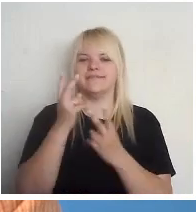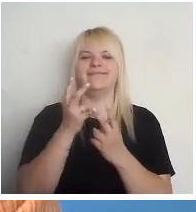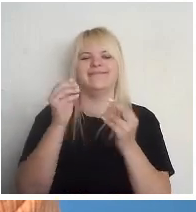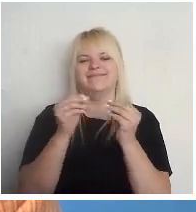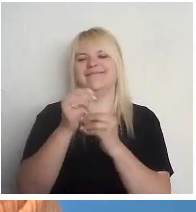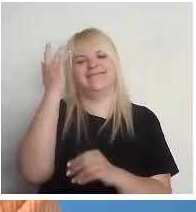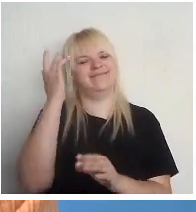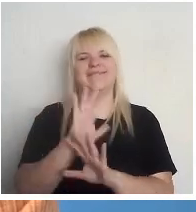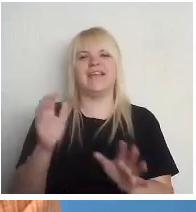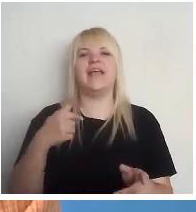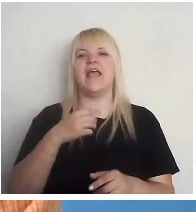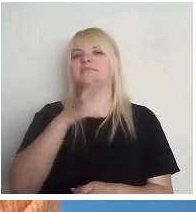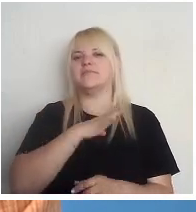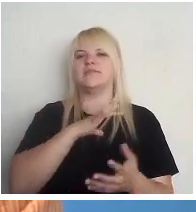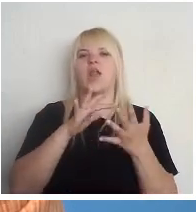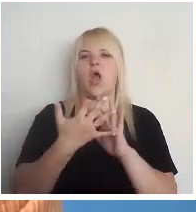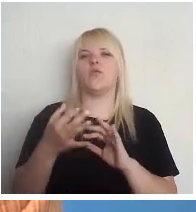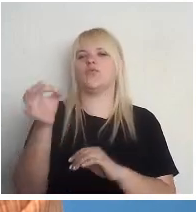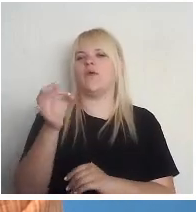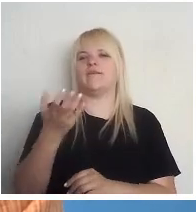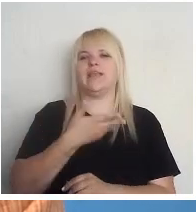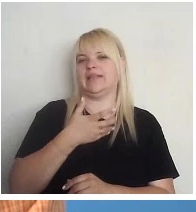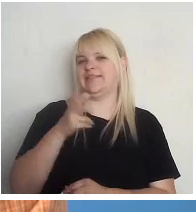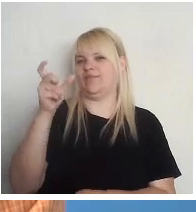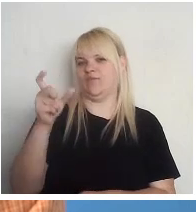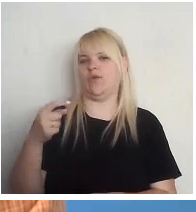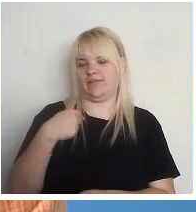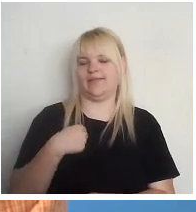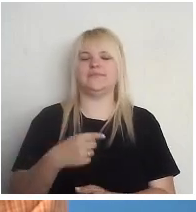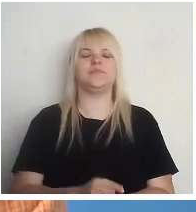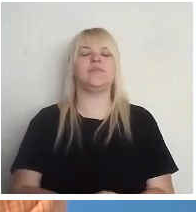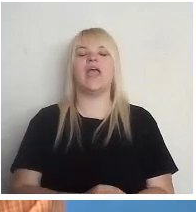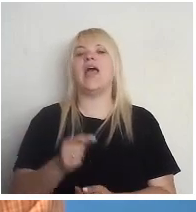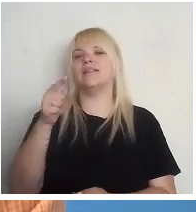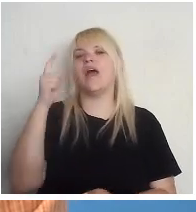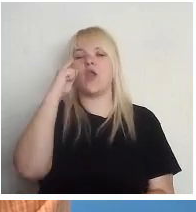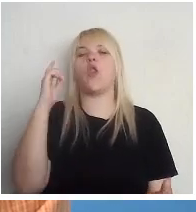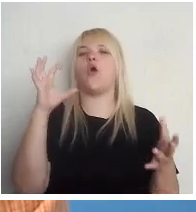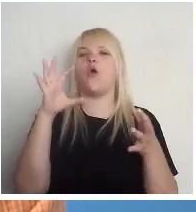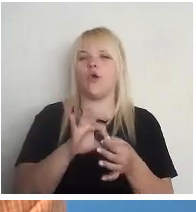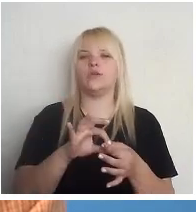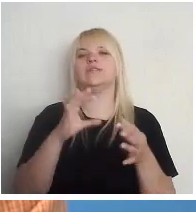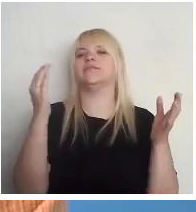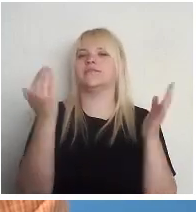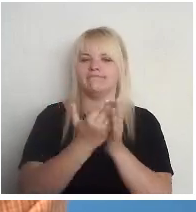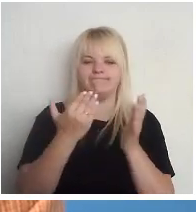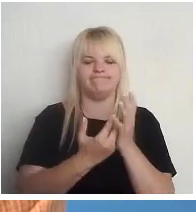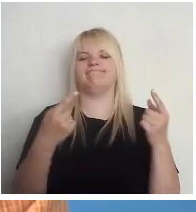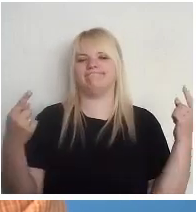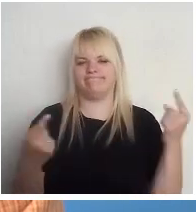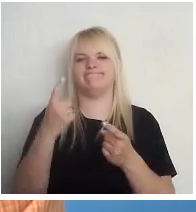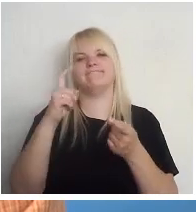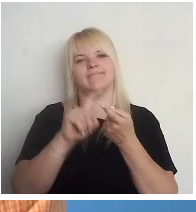izbijušam lauku novadu iedzīvotājiem, tā ir loģiska likumsakarība, tā ir